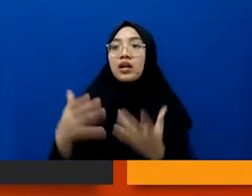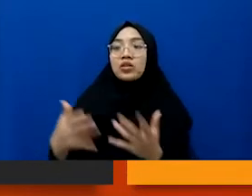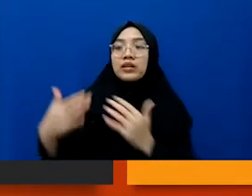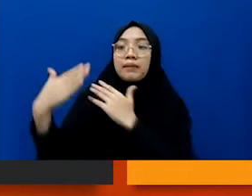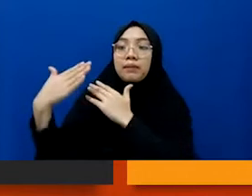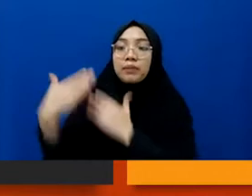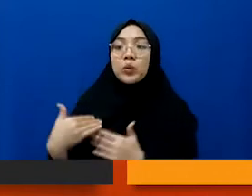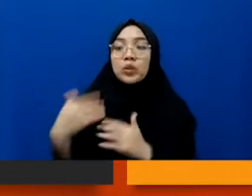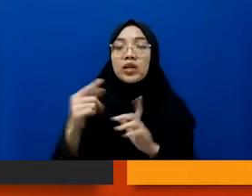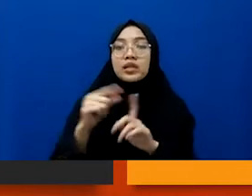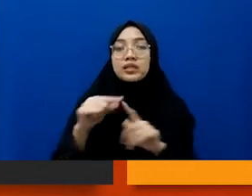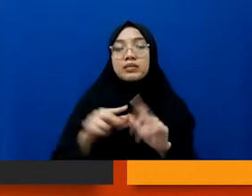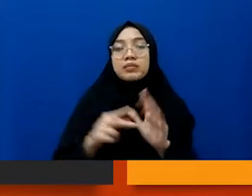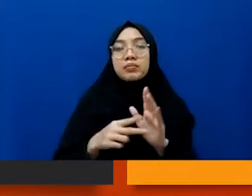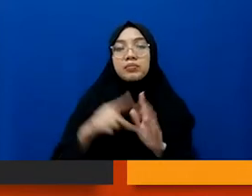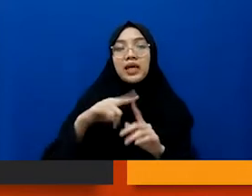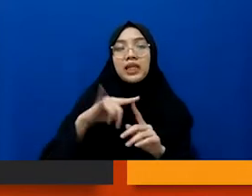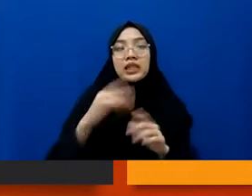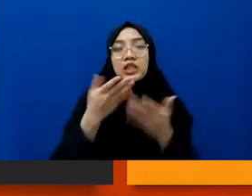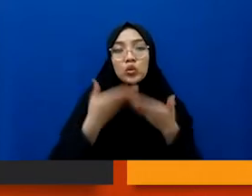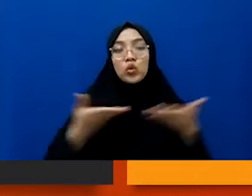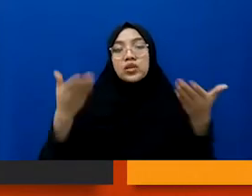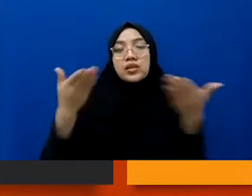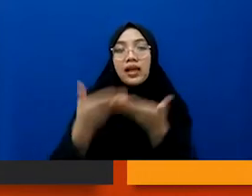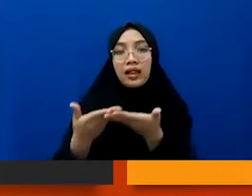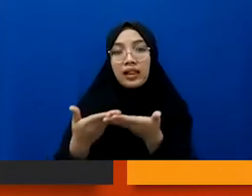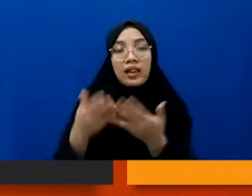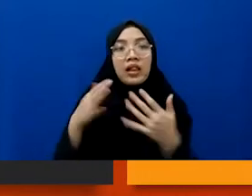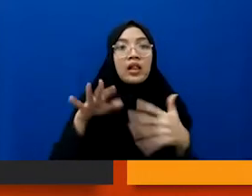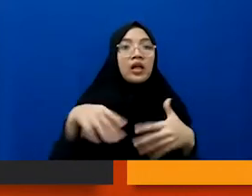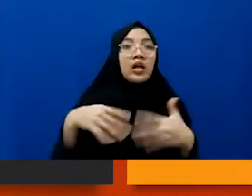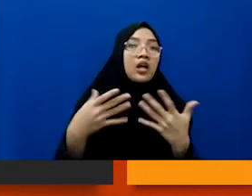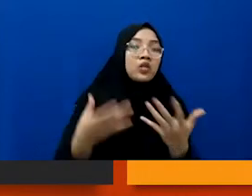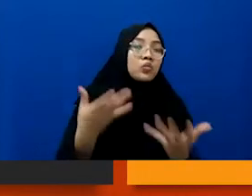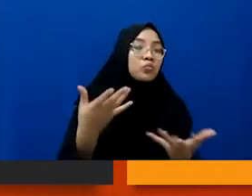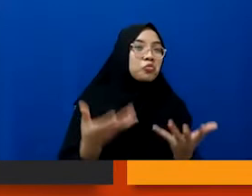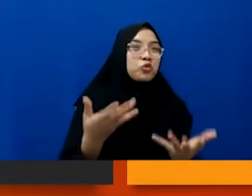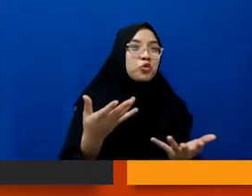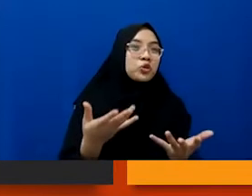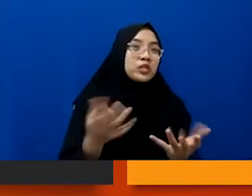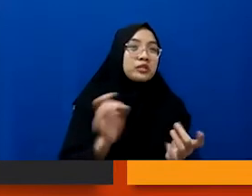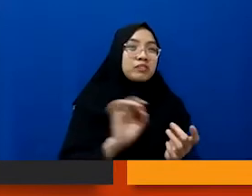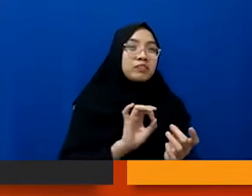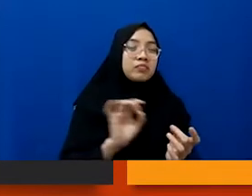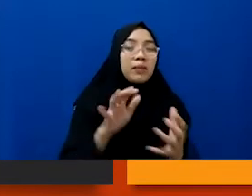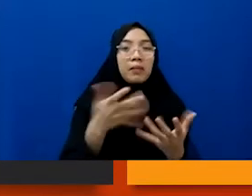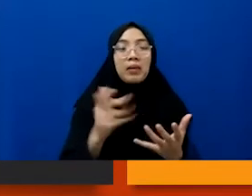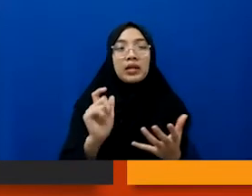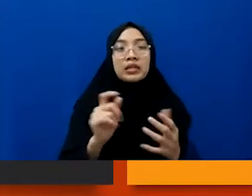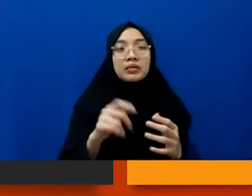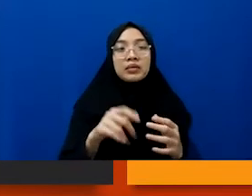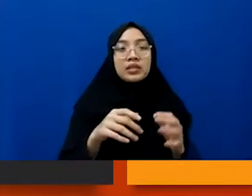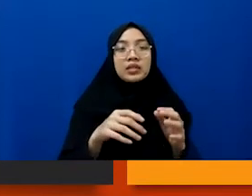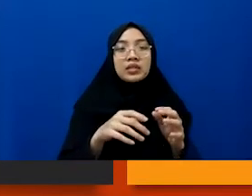panti sosial-nya misalnya seperti itu. Atau yang istilahnya bagaimana jarak